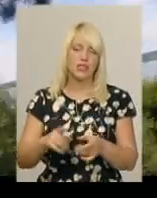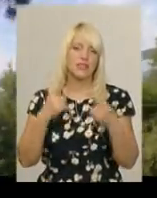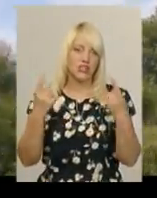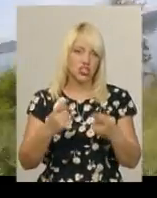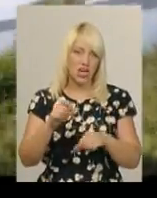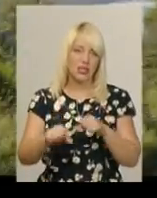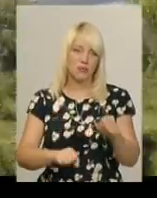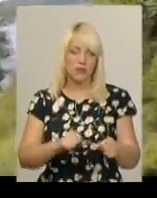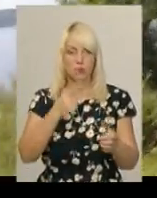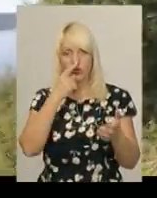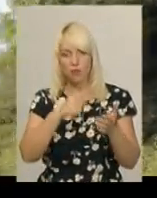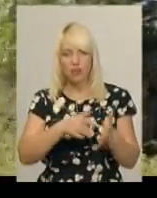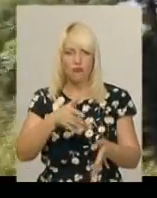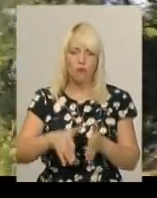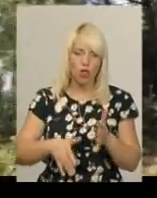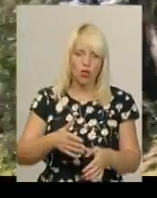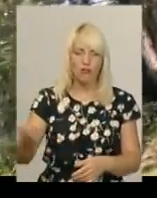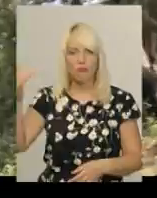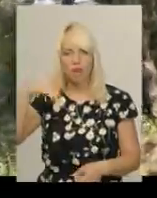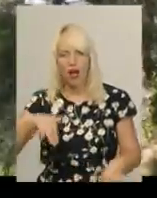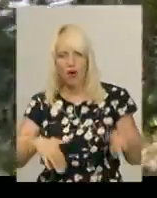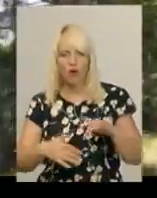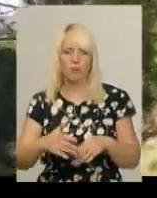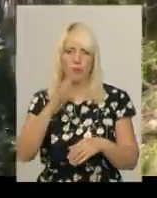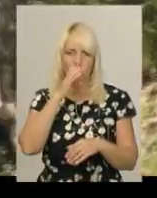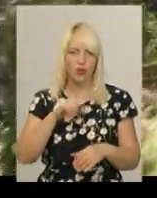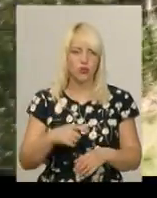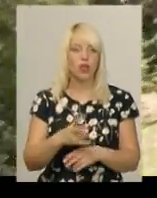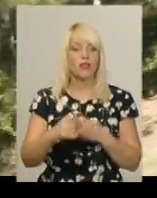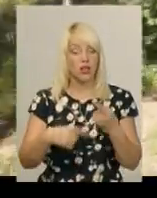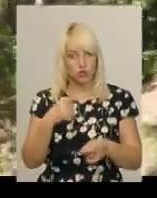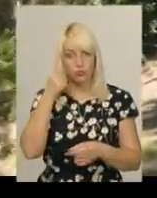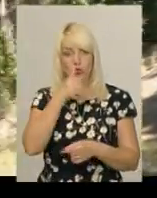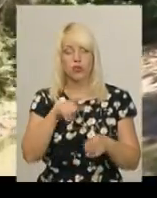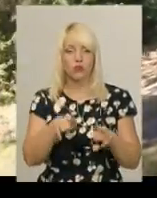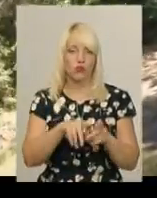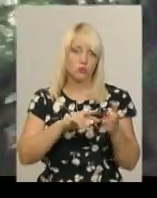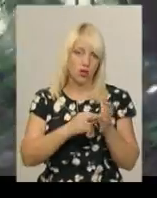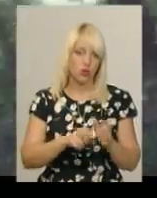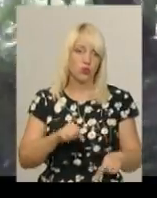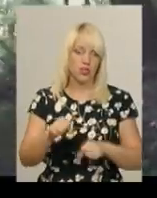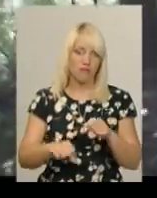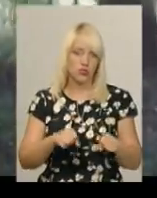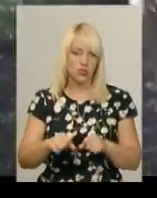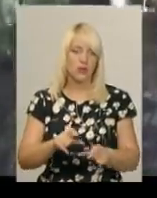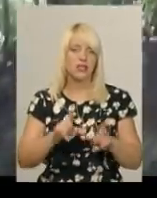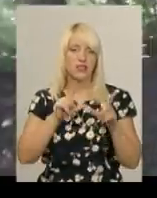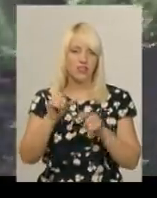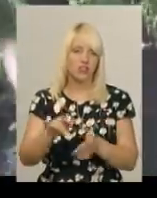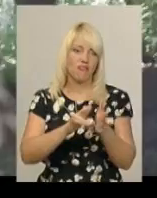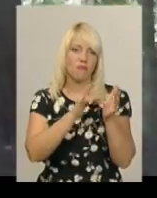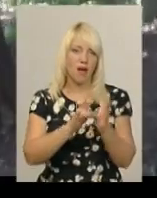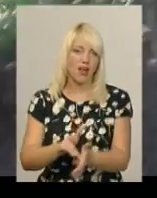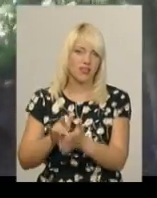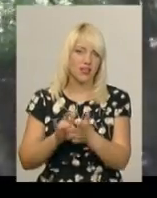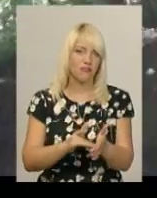велосипедами, втрапляли в болото, долали пагорби та польові дороги. Наступного року знову планують сісти на велосипеди і рушити в мандрівку. Світлана Поробок,